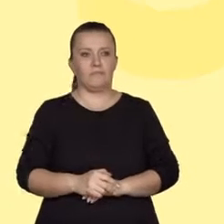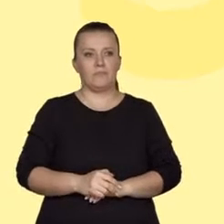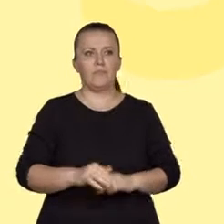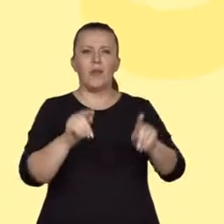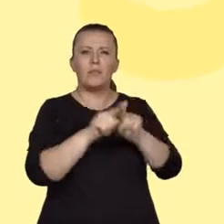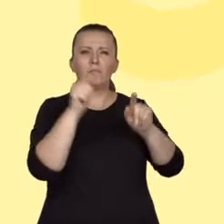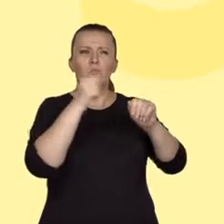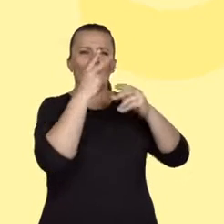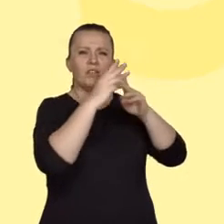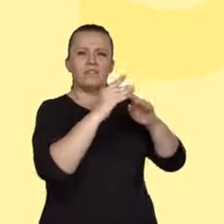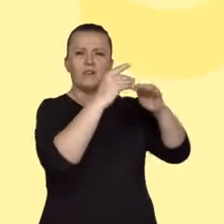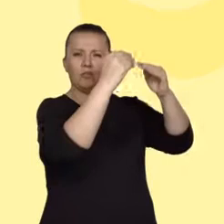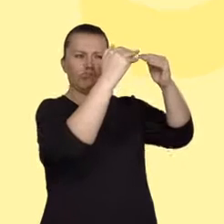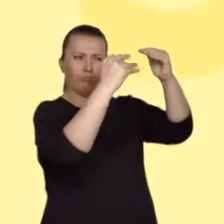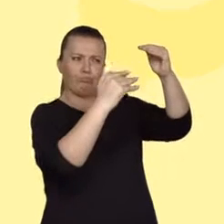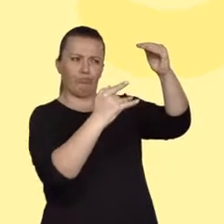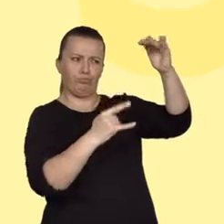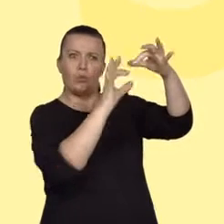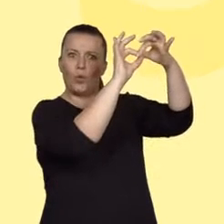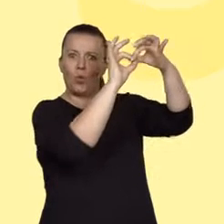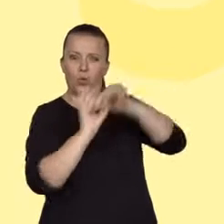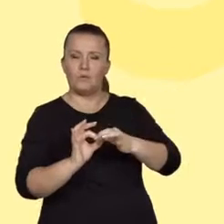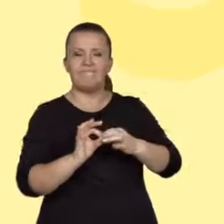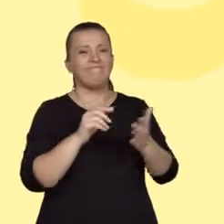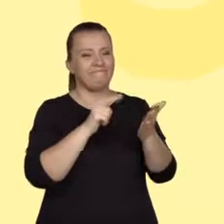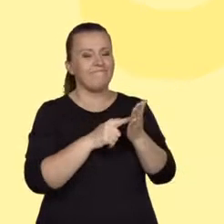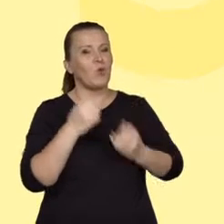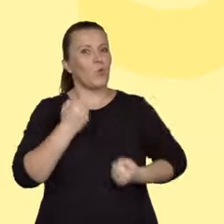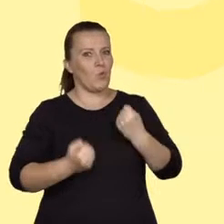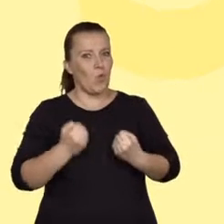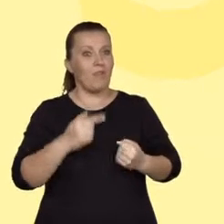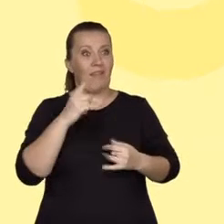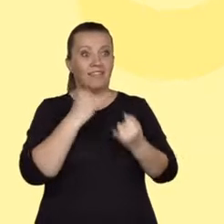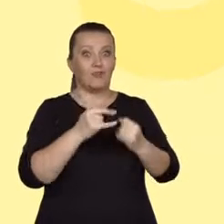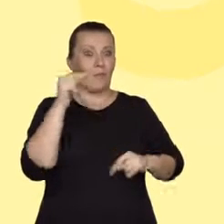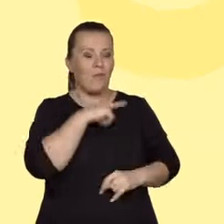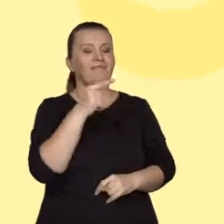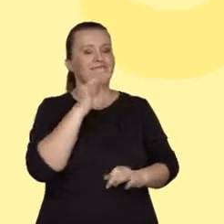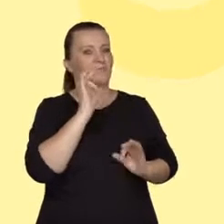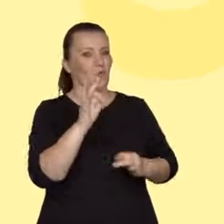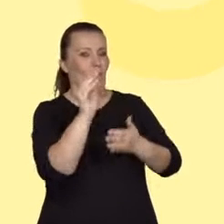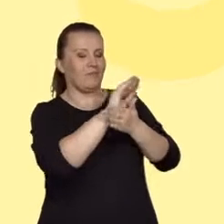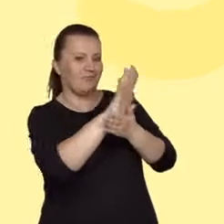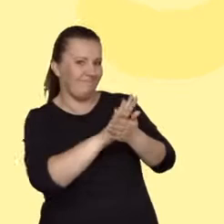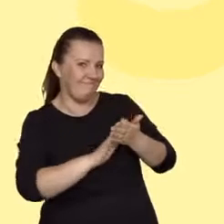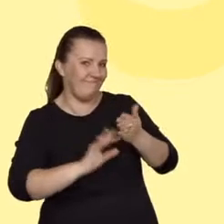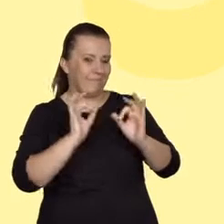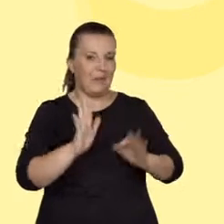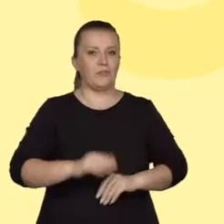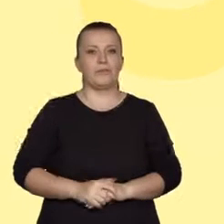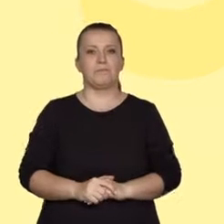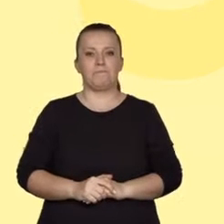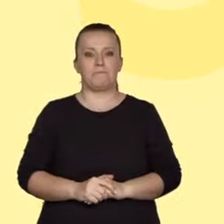konstrukcji wywodu. To najtrudniejsza umiejętność, którą należy opanować, żeby nauczyć się dobrze pisać. Jeśli wiemy, że najważniejsza myśl